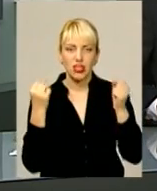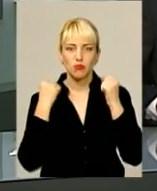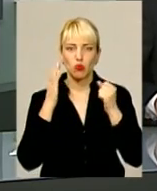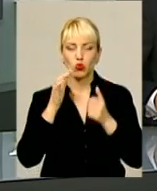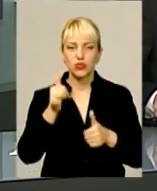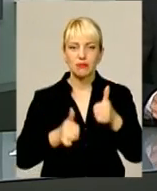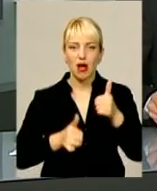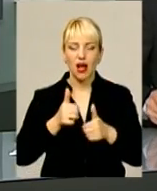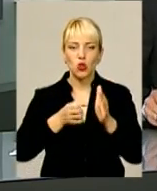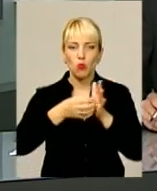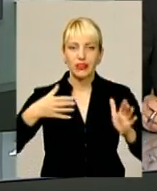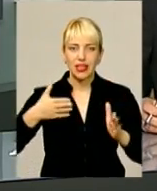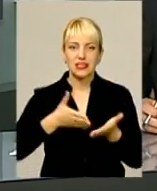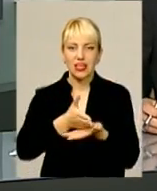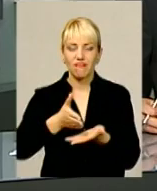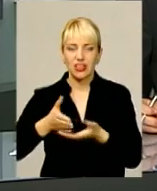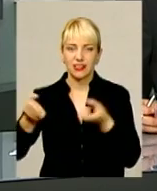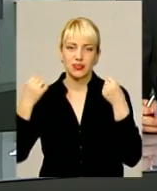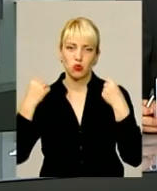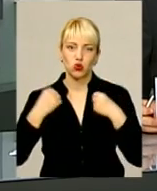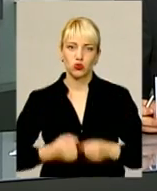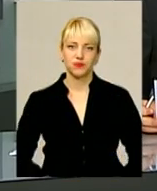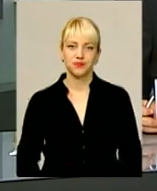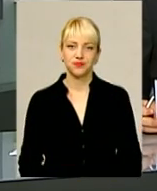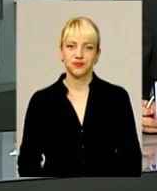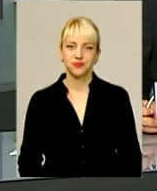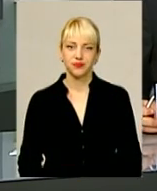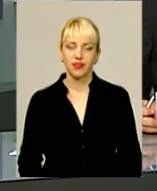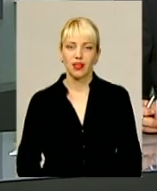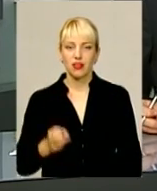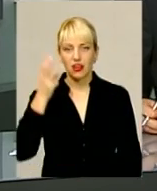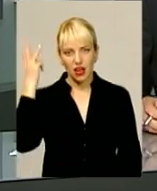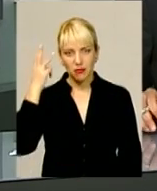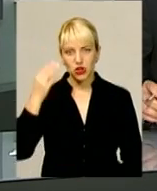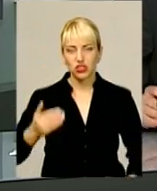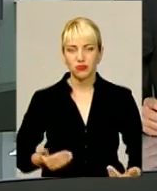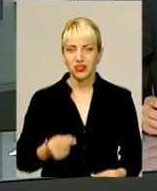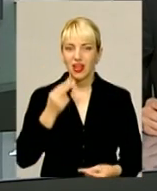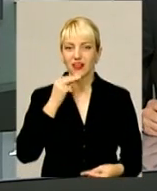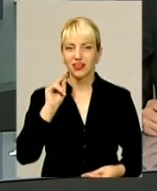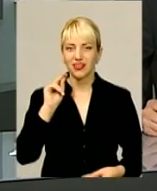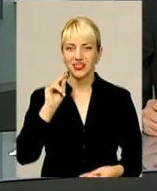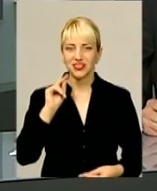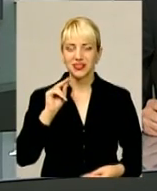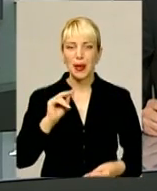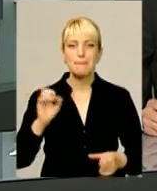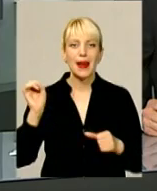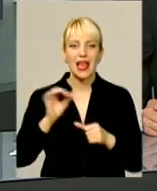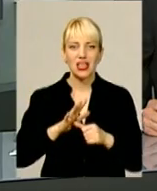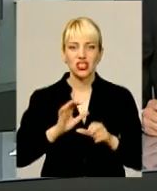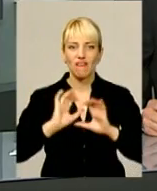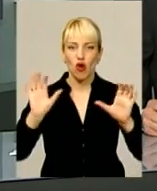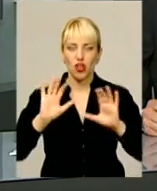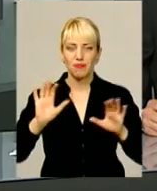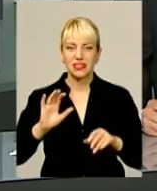змагатимуться у 15 видах спорту. На Хмельниччині живуть найкращі пляжні волейболісти